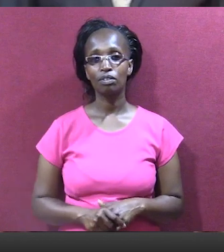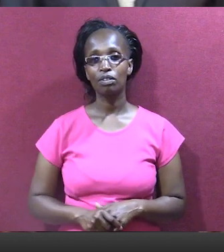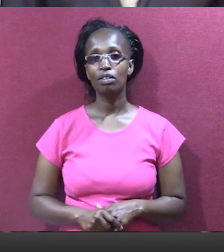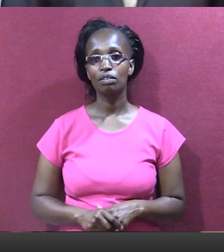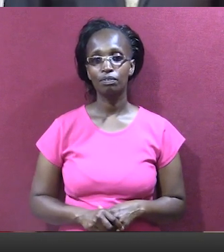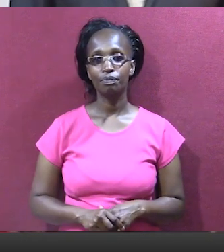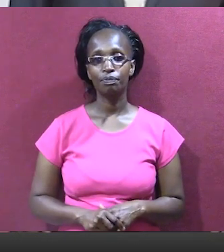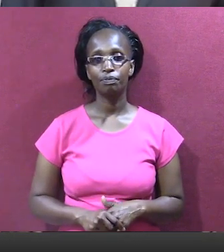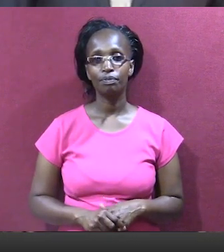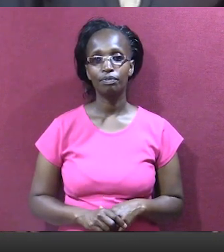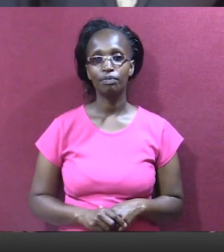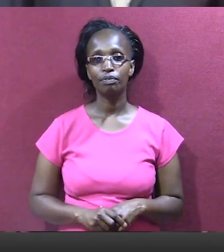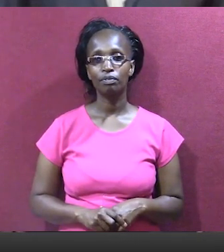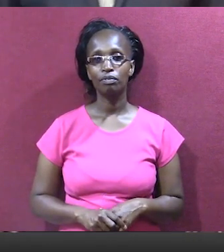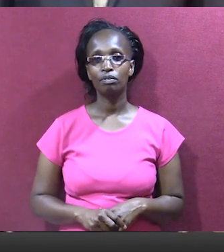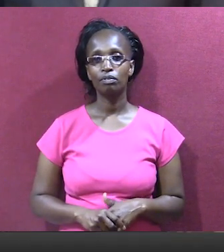Jalash